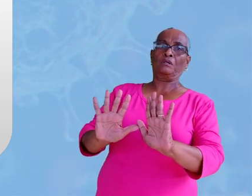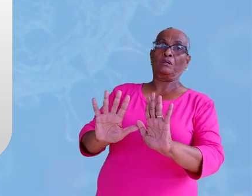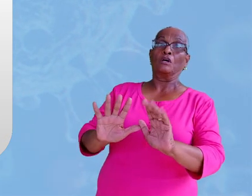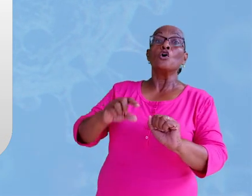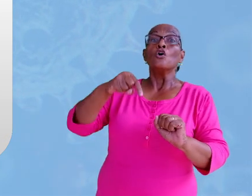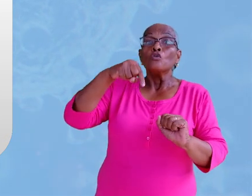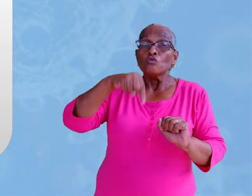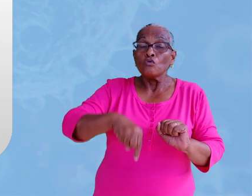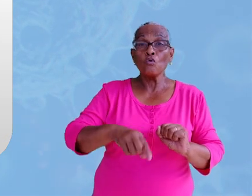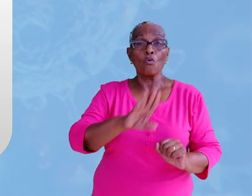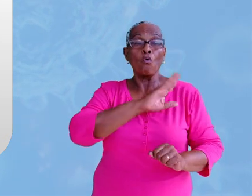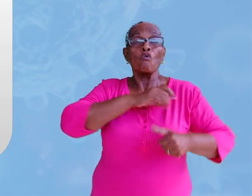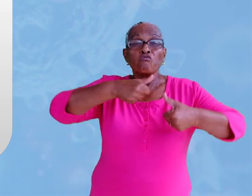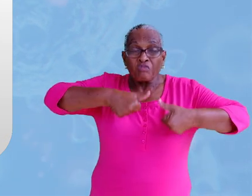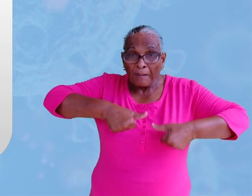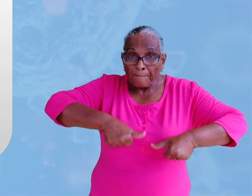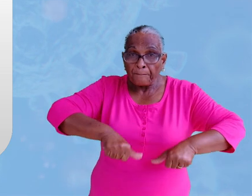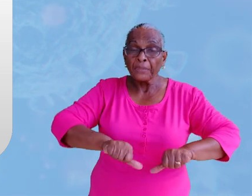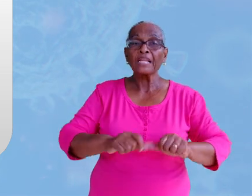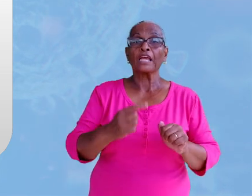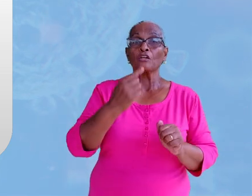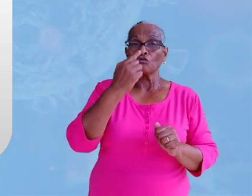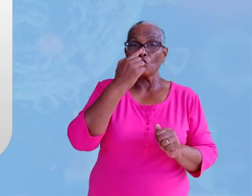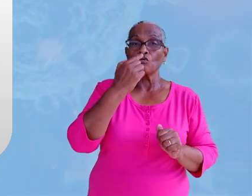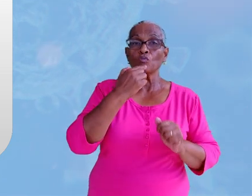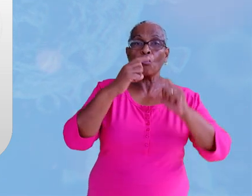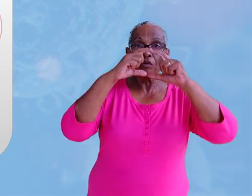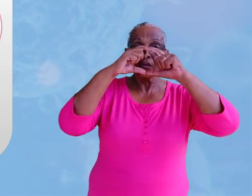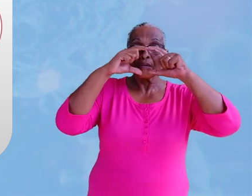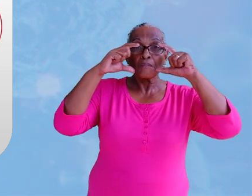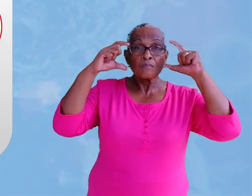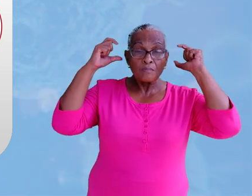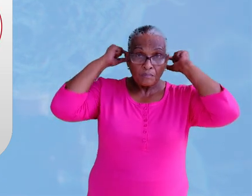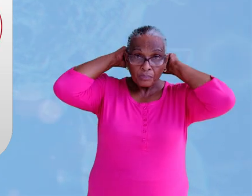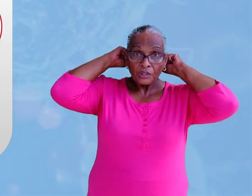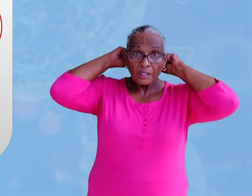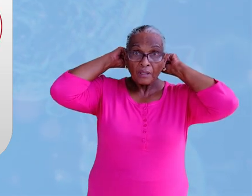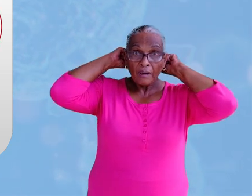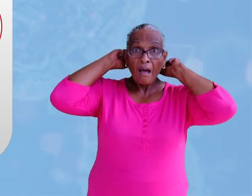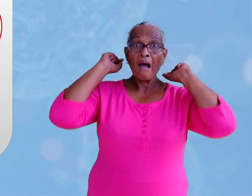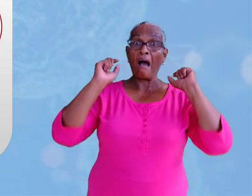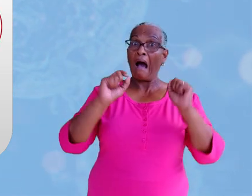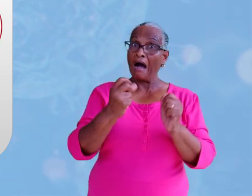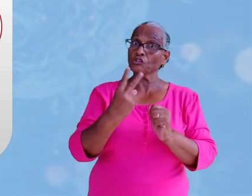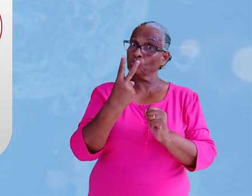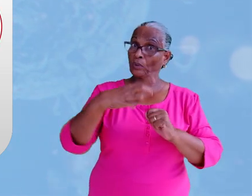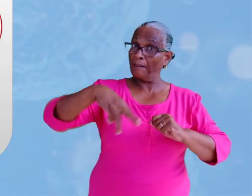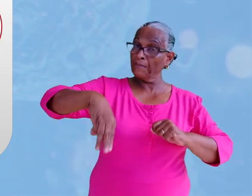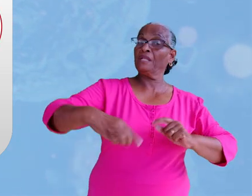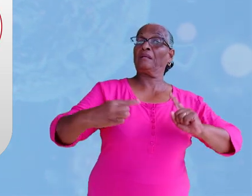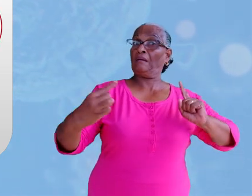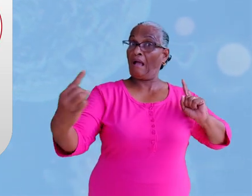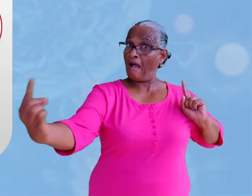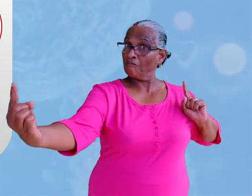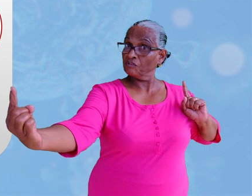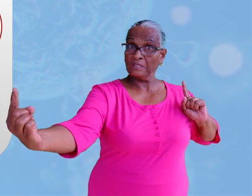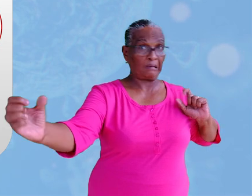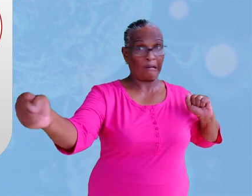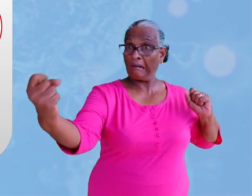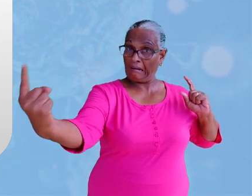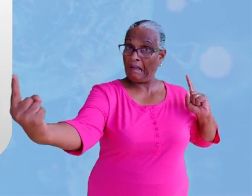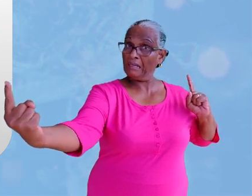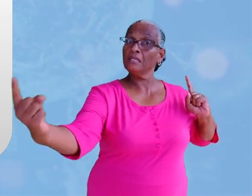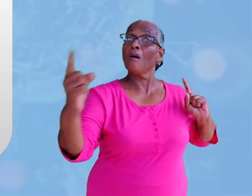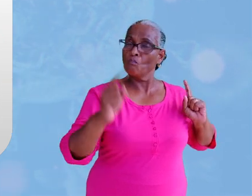Nu is men ook verplicht om een neus- en mondbedekking te dragen als men de 2 meter sociale afstand niet kan